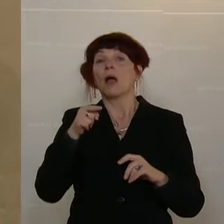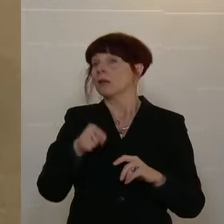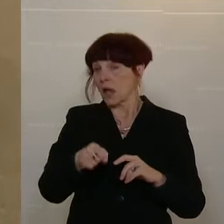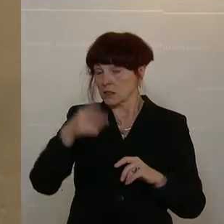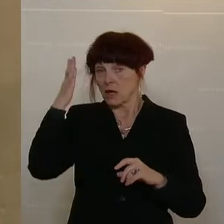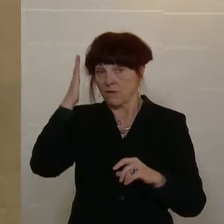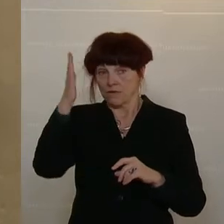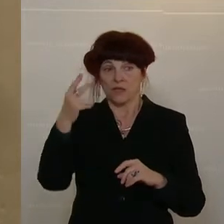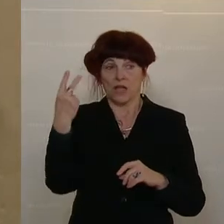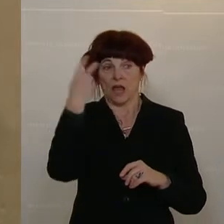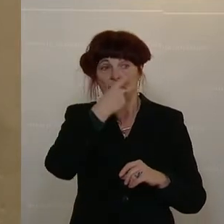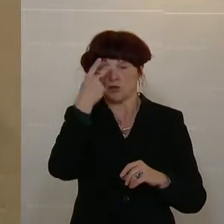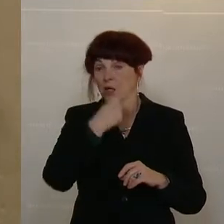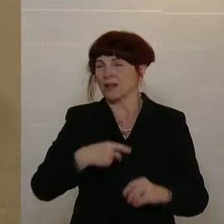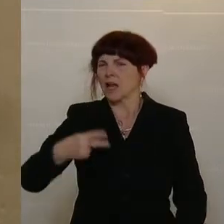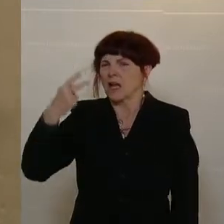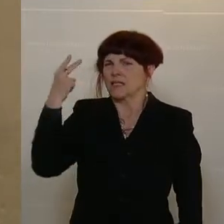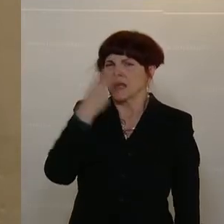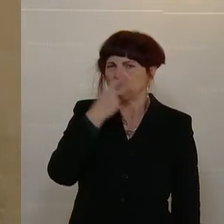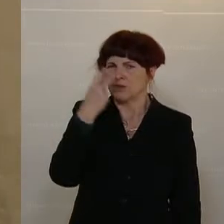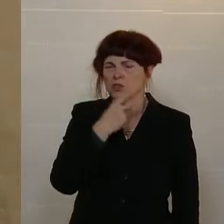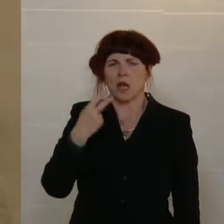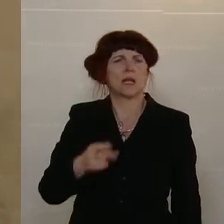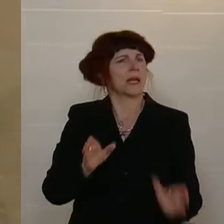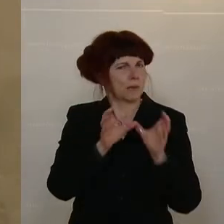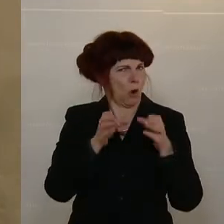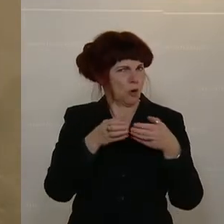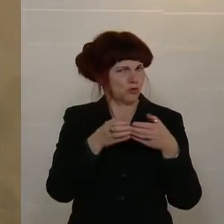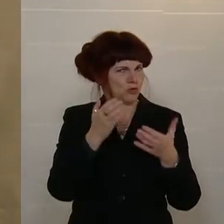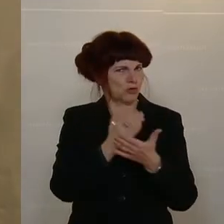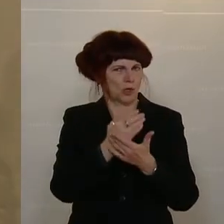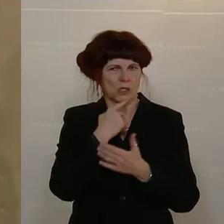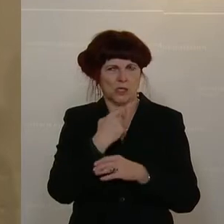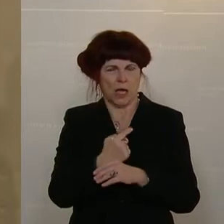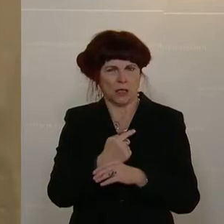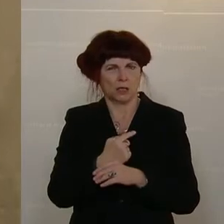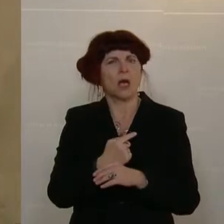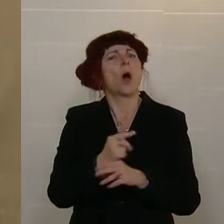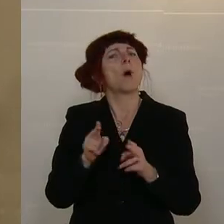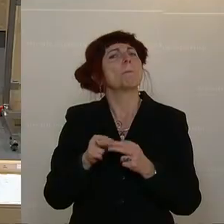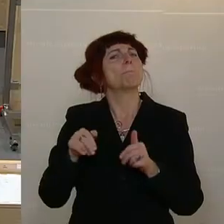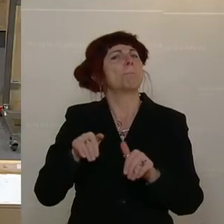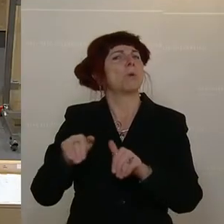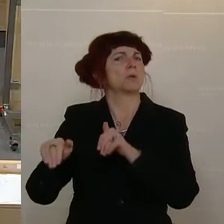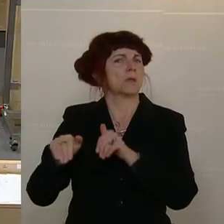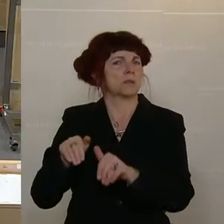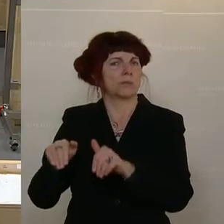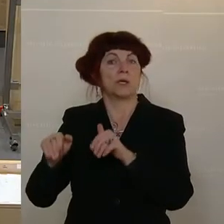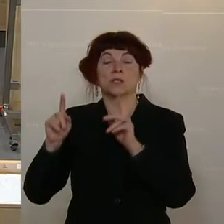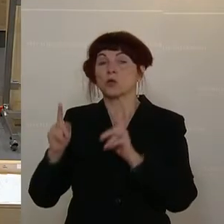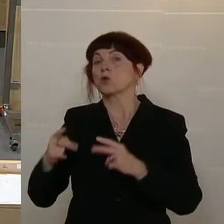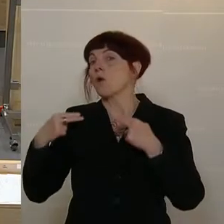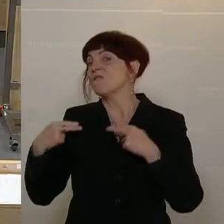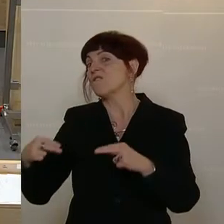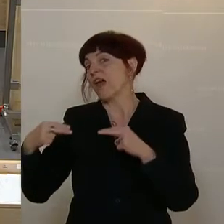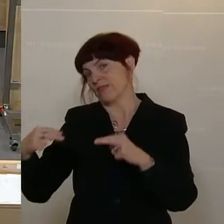zustimmen. Selbstverständlich sind wir auch im Ausschuss schon gesagt dafür, dass der Herr Bundesminister sich weiterhin dafür einsetzt,